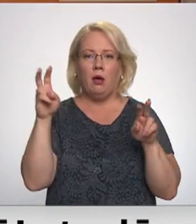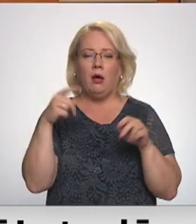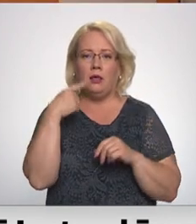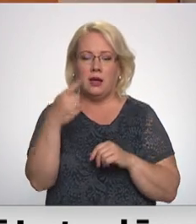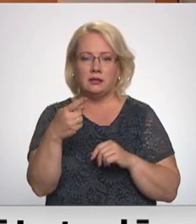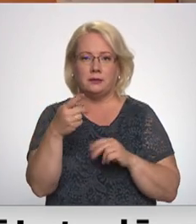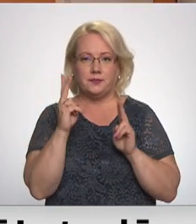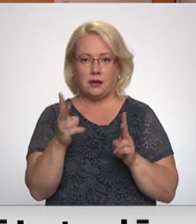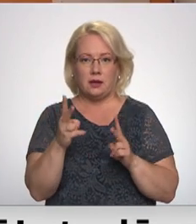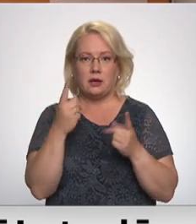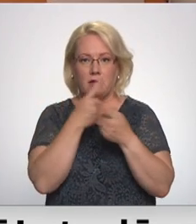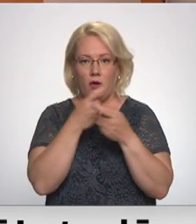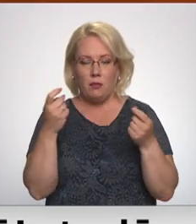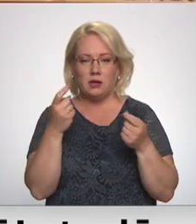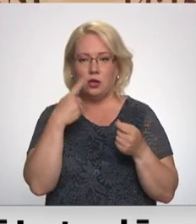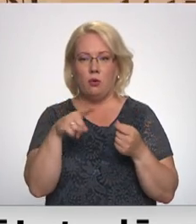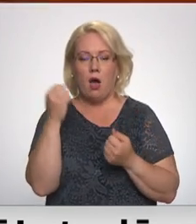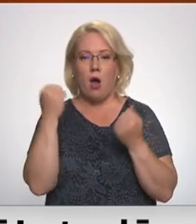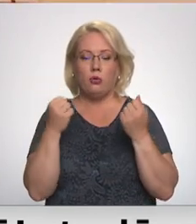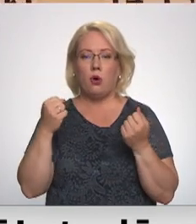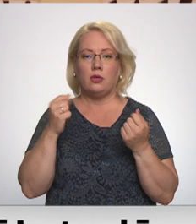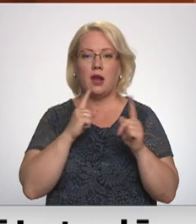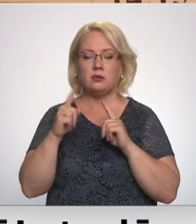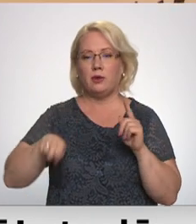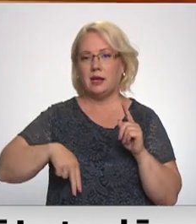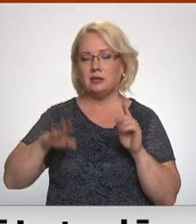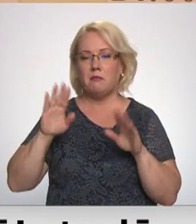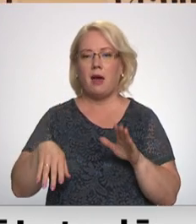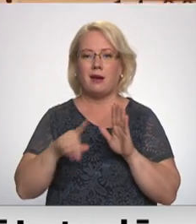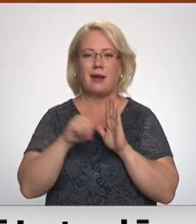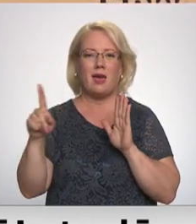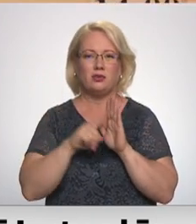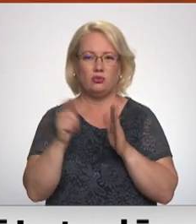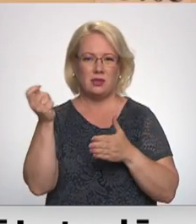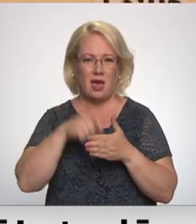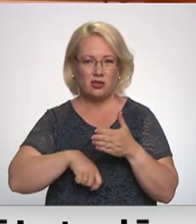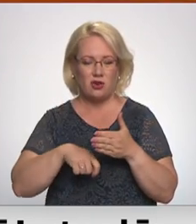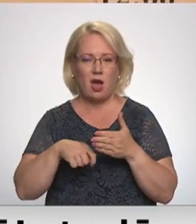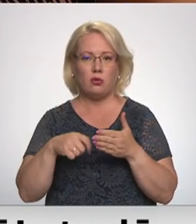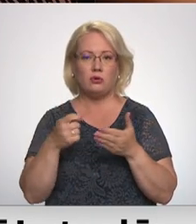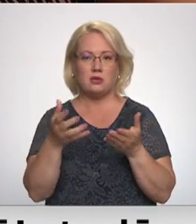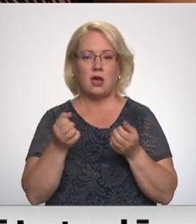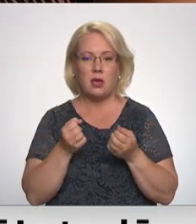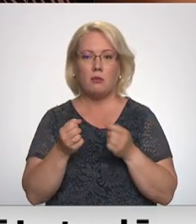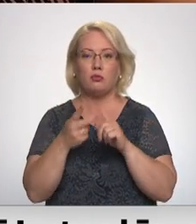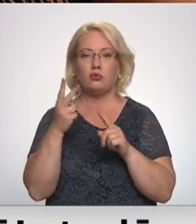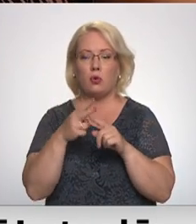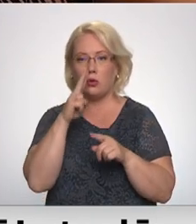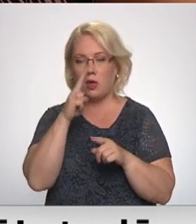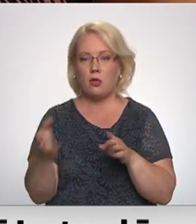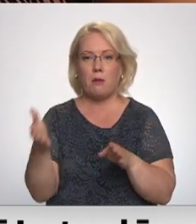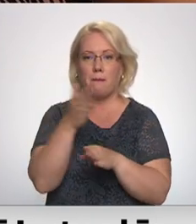atbildē norāda, ka informāciju no autotransporta direkcijas par reisu slēgšanu saņēmuši vienpusotru nedēļu pirms sāka